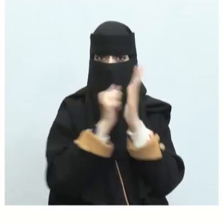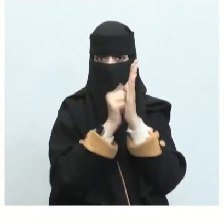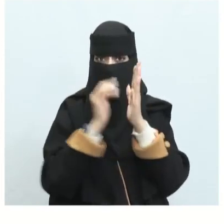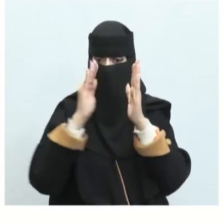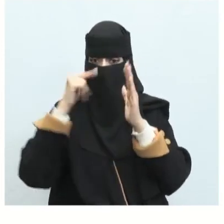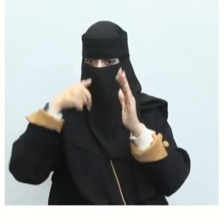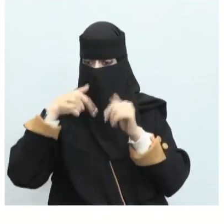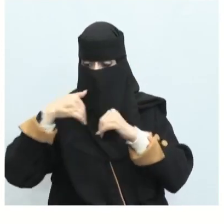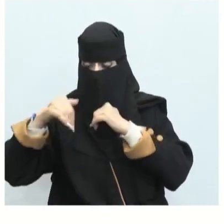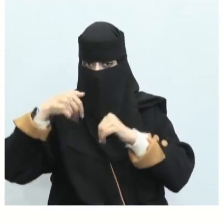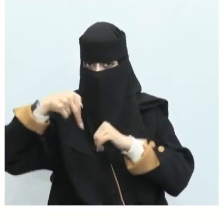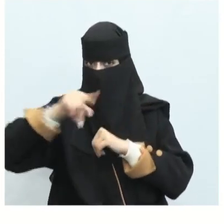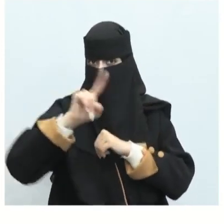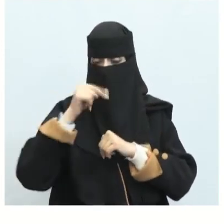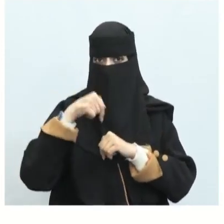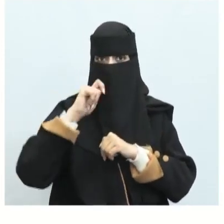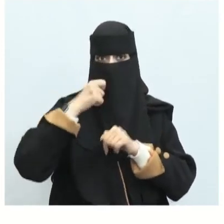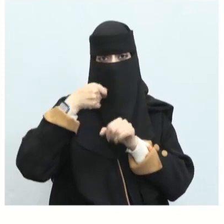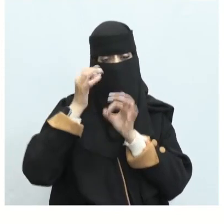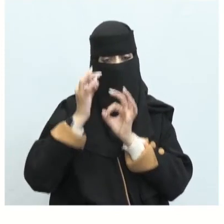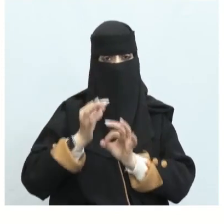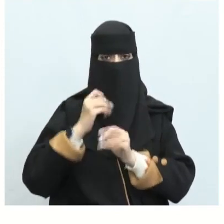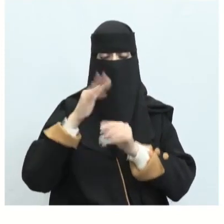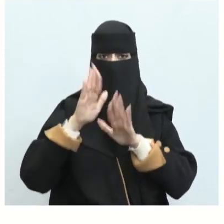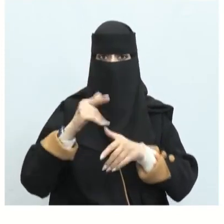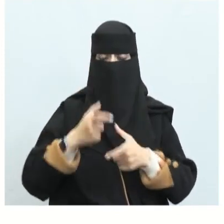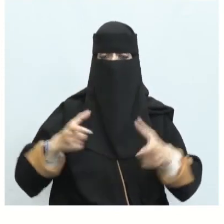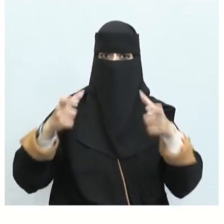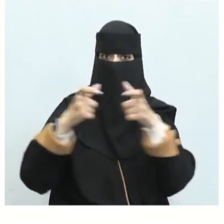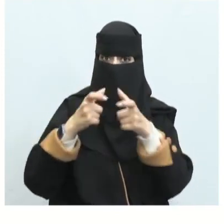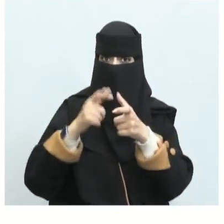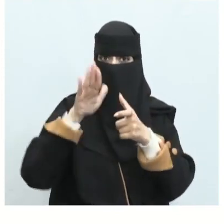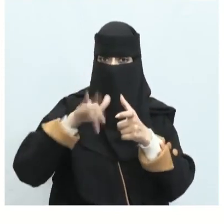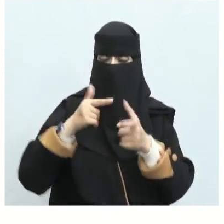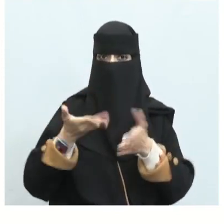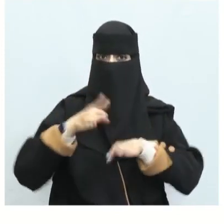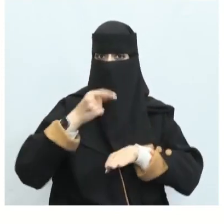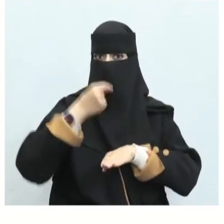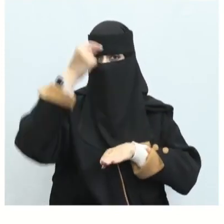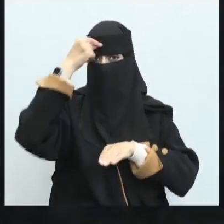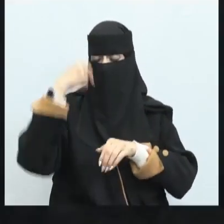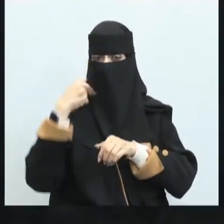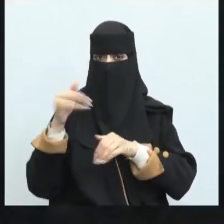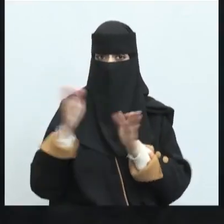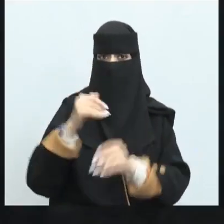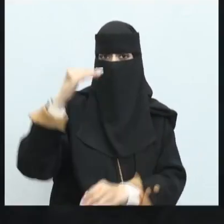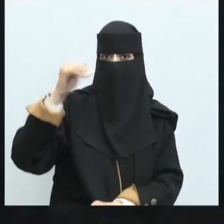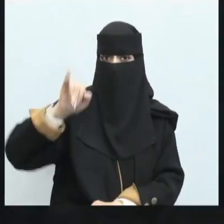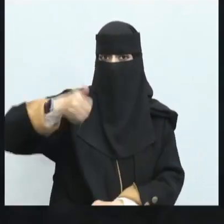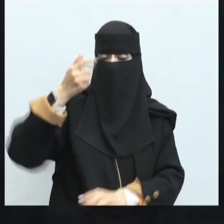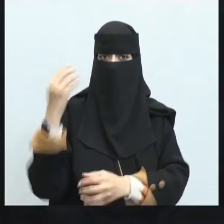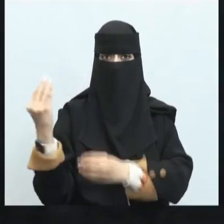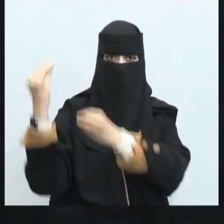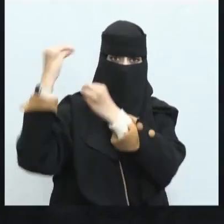في الجار وأيضا ذكرت هنا اجتمعت فيه أكثر من صفات حمال ألوية أيضا حمال الوزن الفعال دريع على كثرة